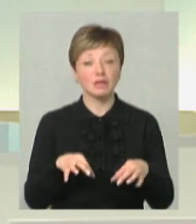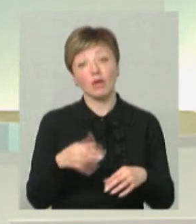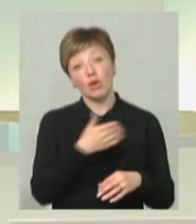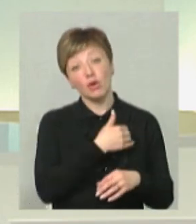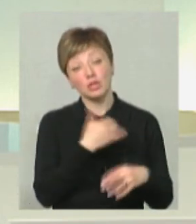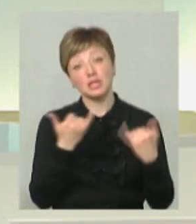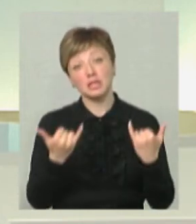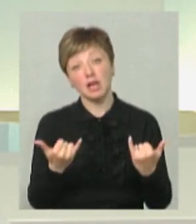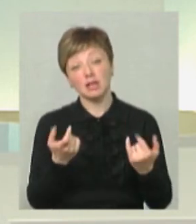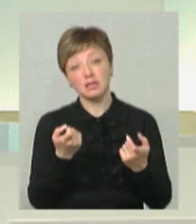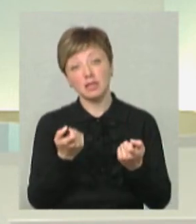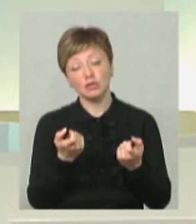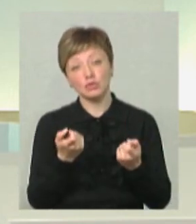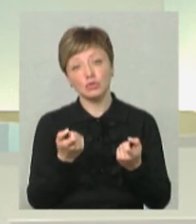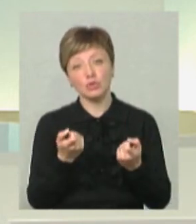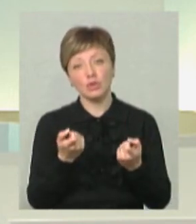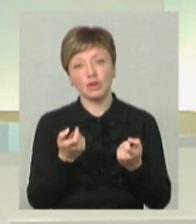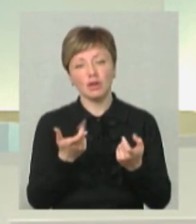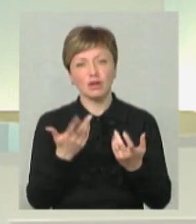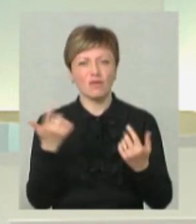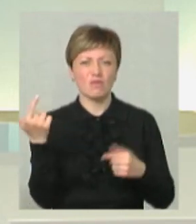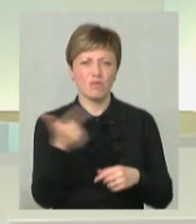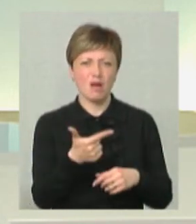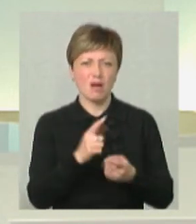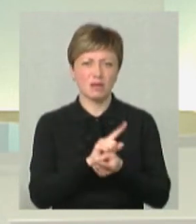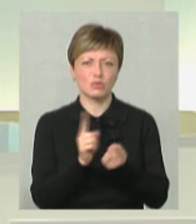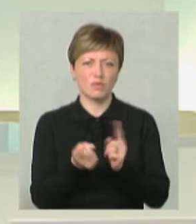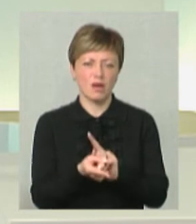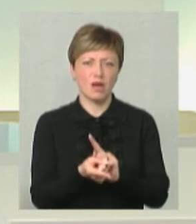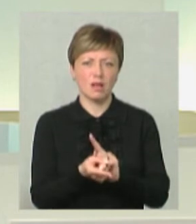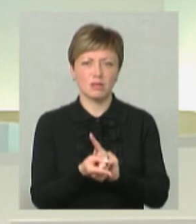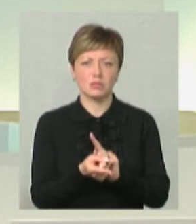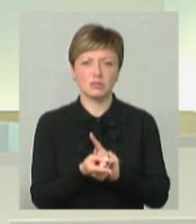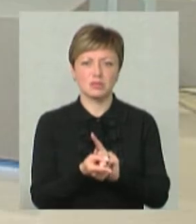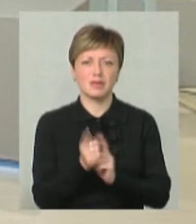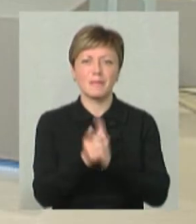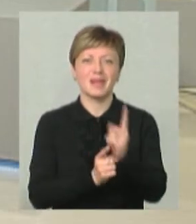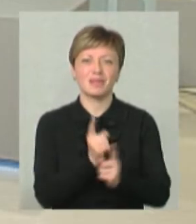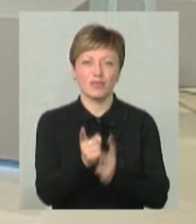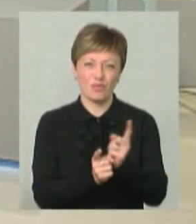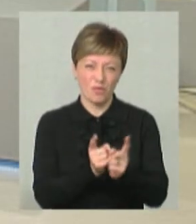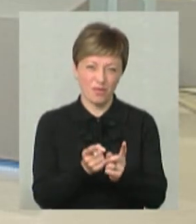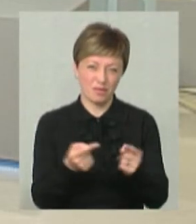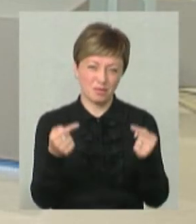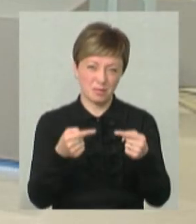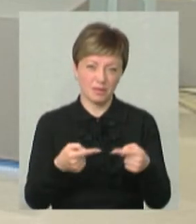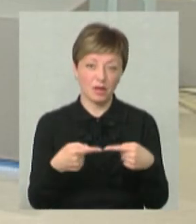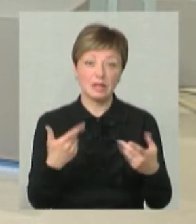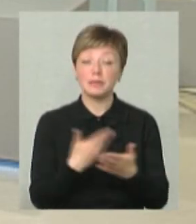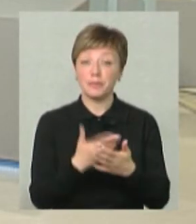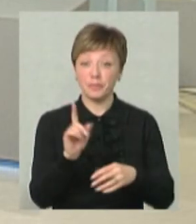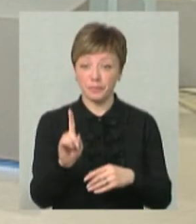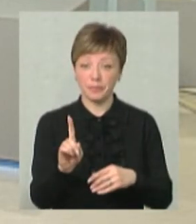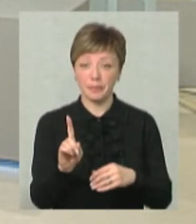воно дещо, скажімо так, вигаризувалося. І пристрофовані певні речі, так? Ну, до